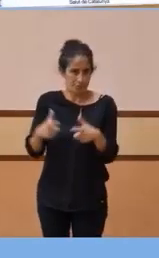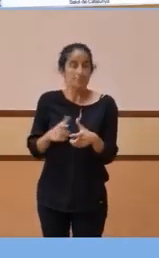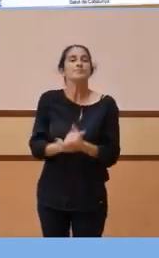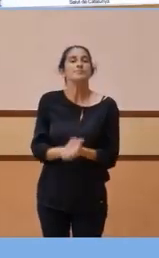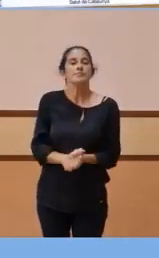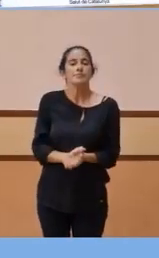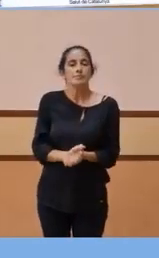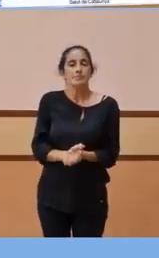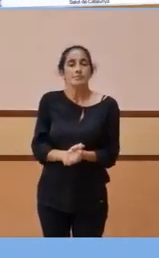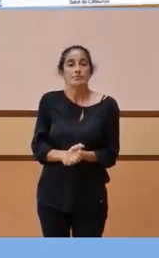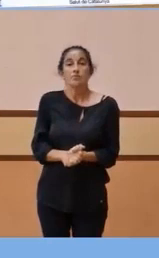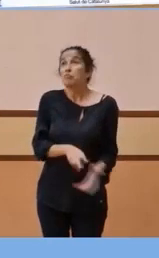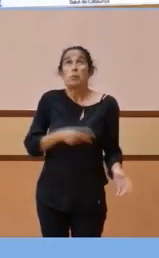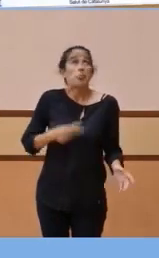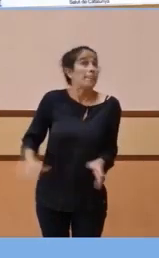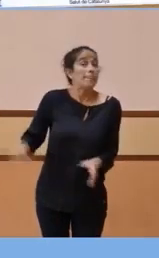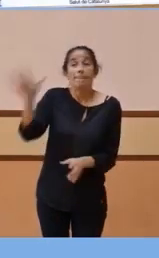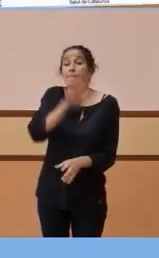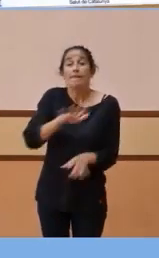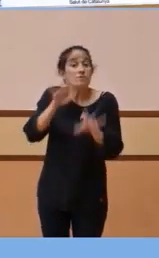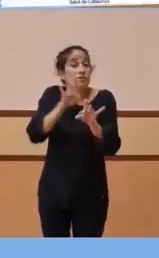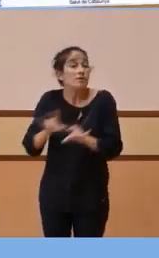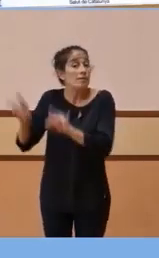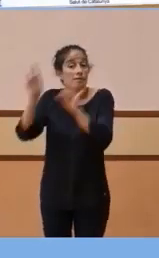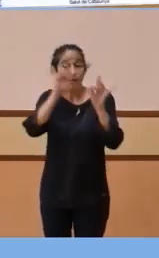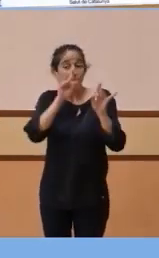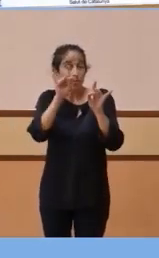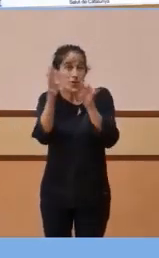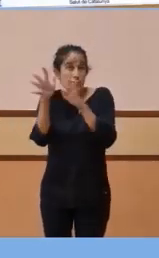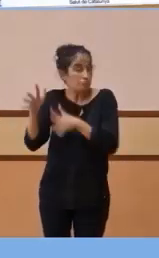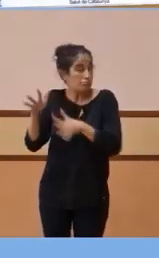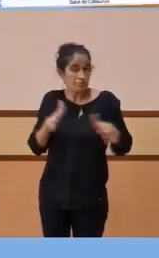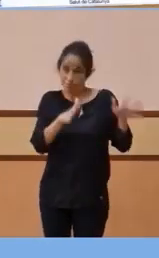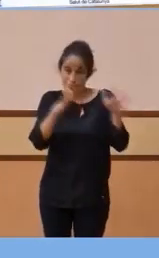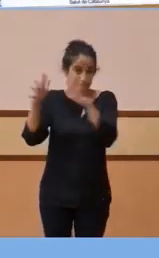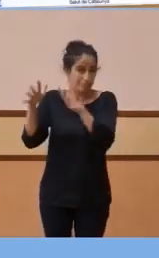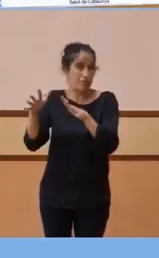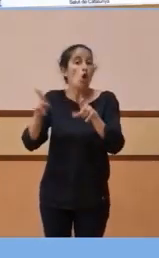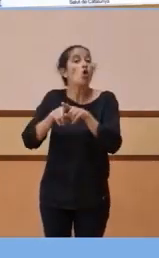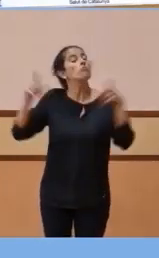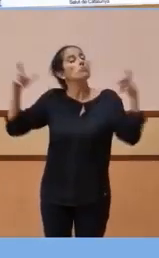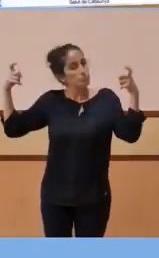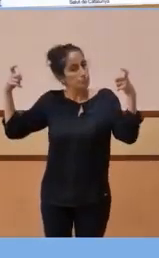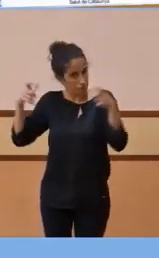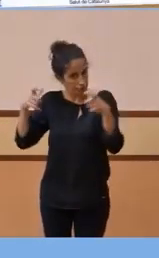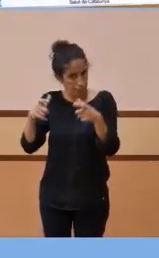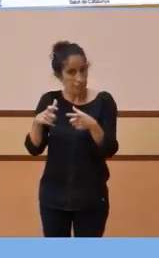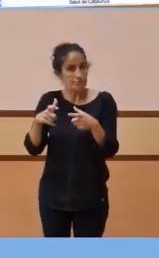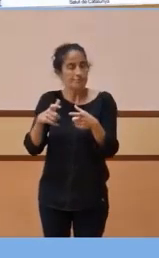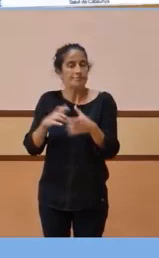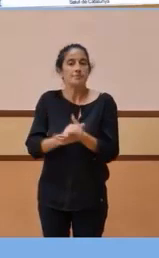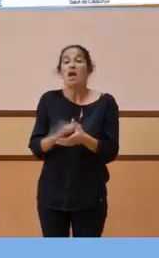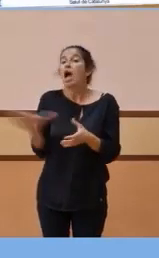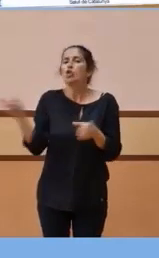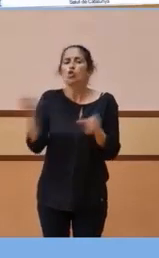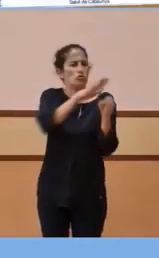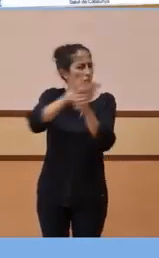mateix que hem vist a nivell nacional, per territoris, doncs també amb aquesta tendència a baixar, en tots els